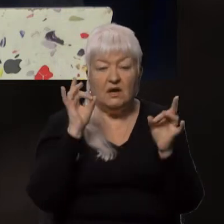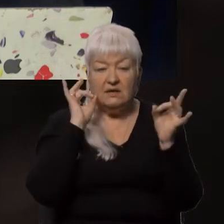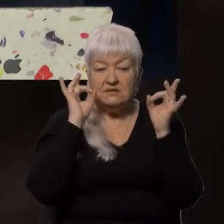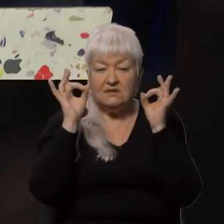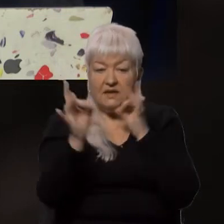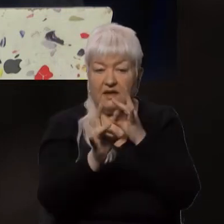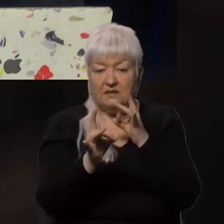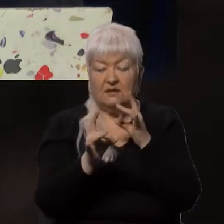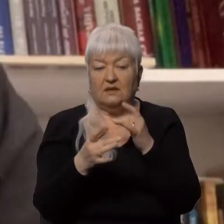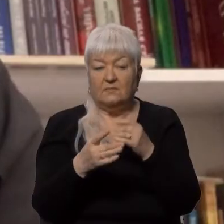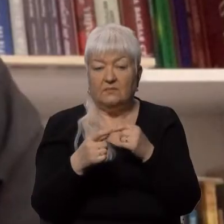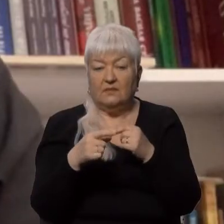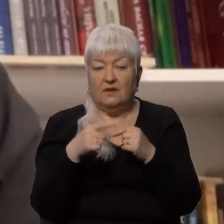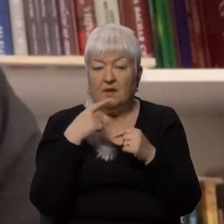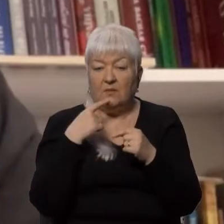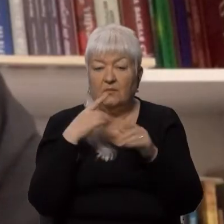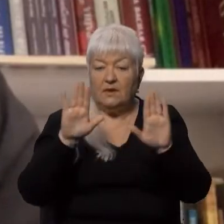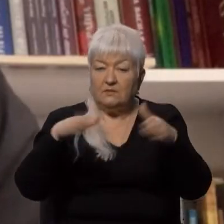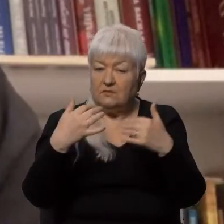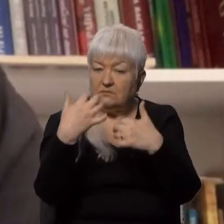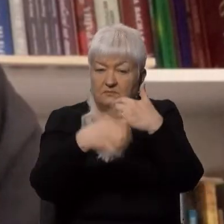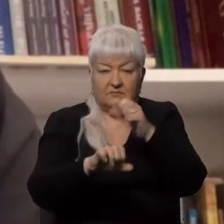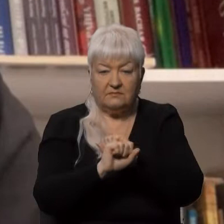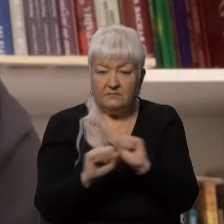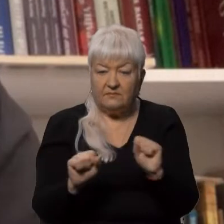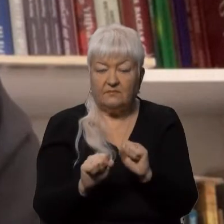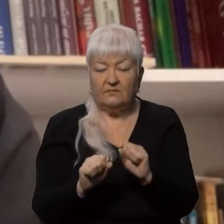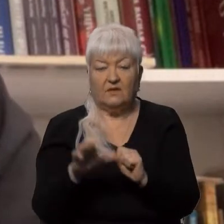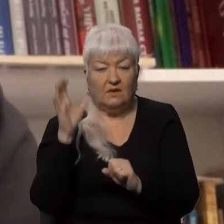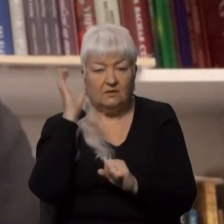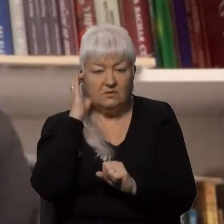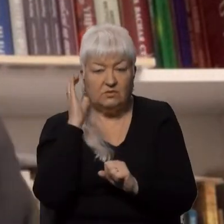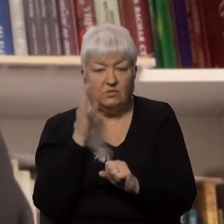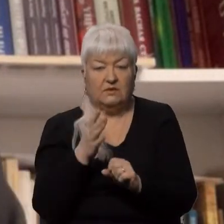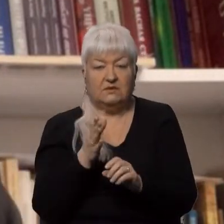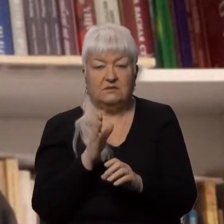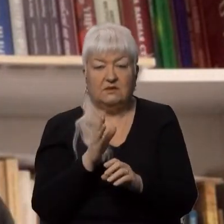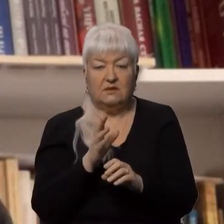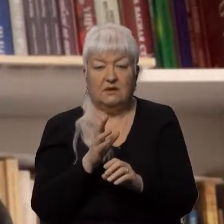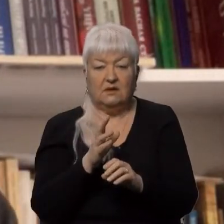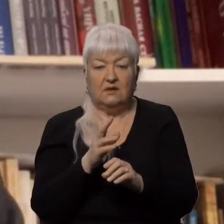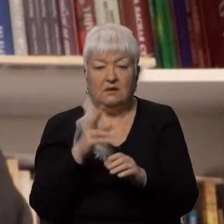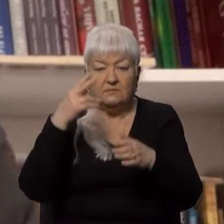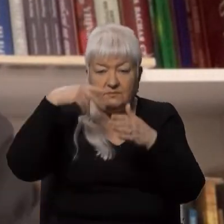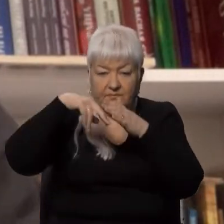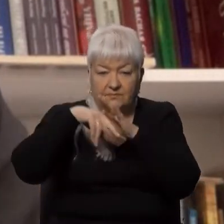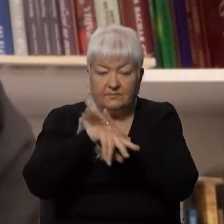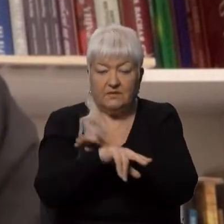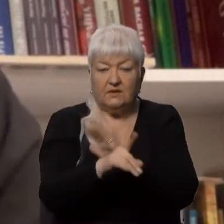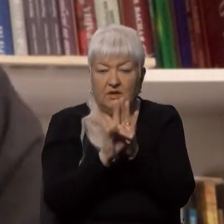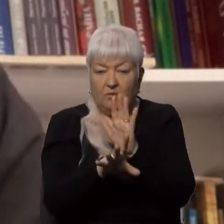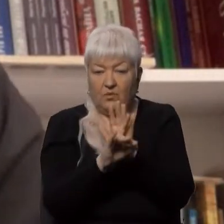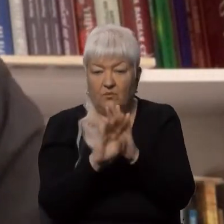ігнорувати це. Тобто, дослухатися, відвідувати бомбосховище чи інші.